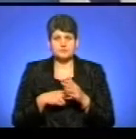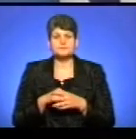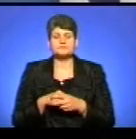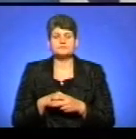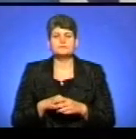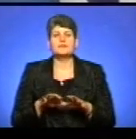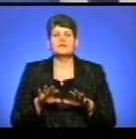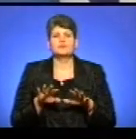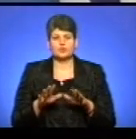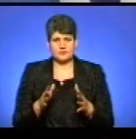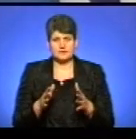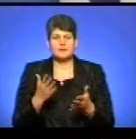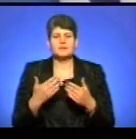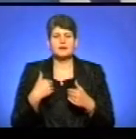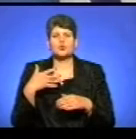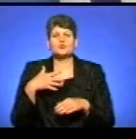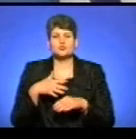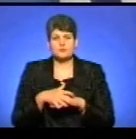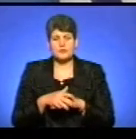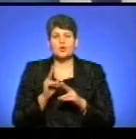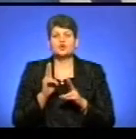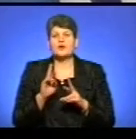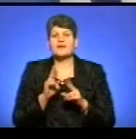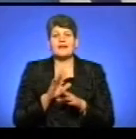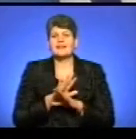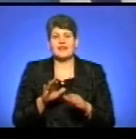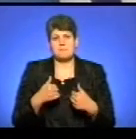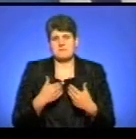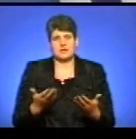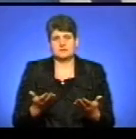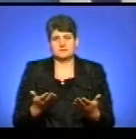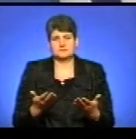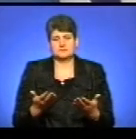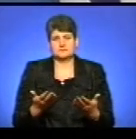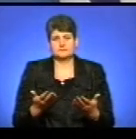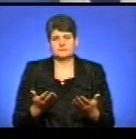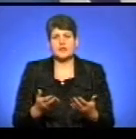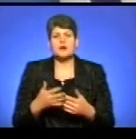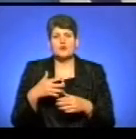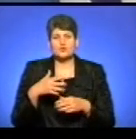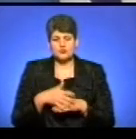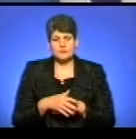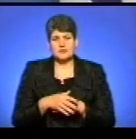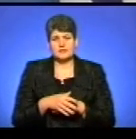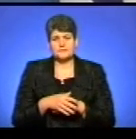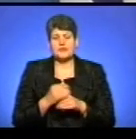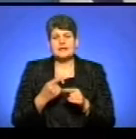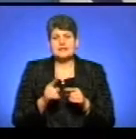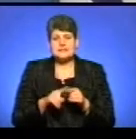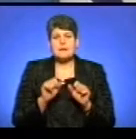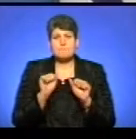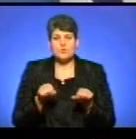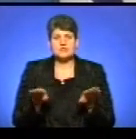Втомилися, але ми розуміємо, що хто як не ми. Хто як не ми. Розумієте, це можна нас